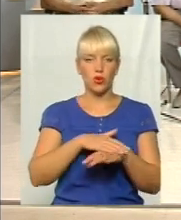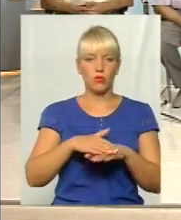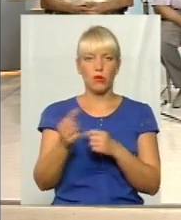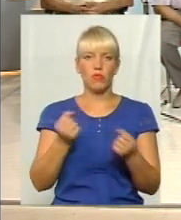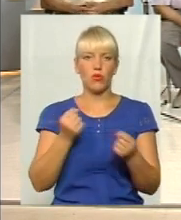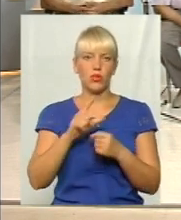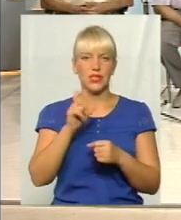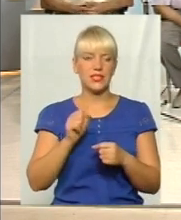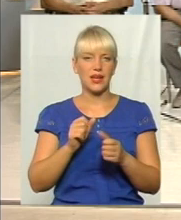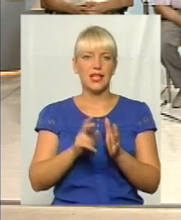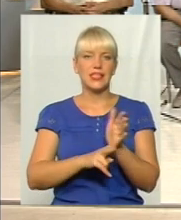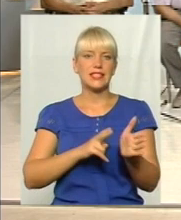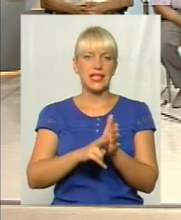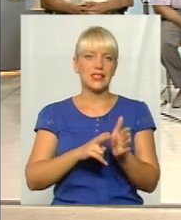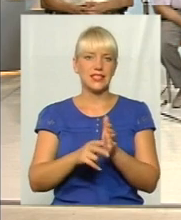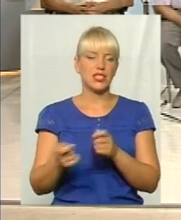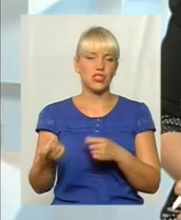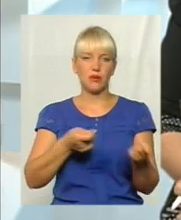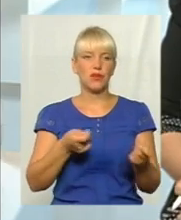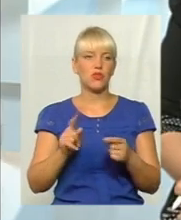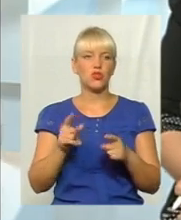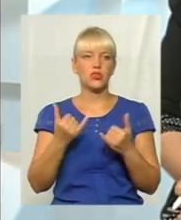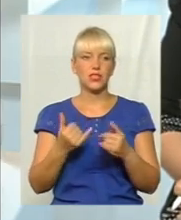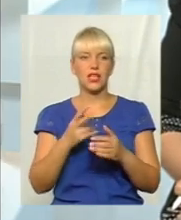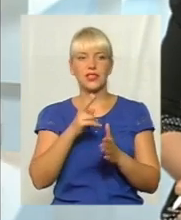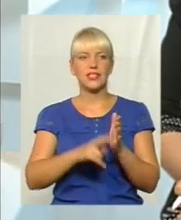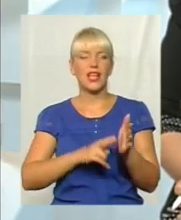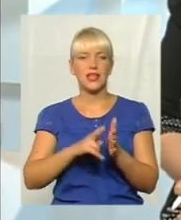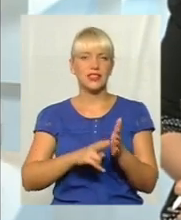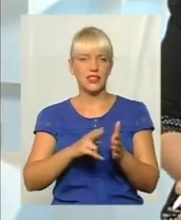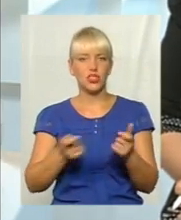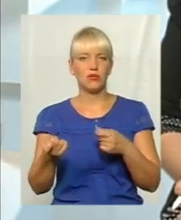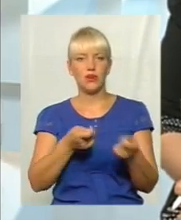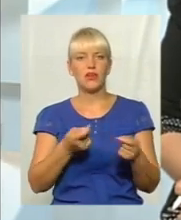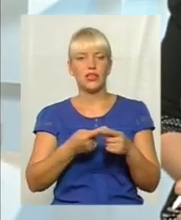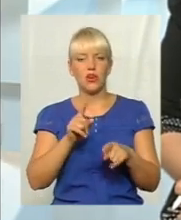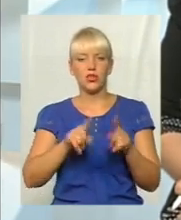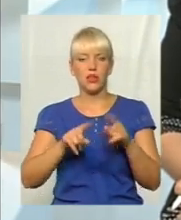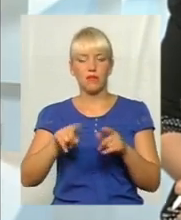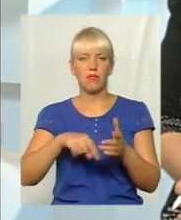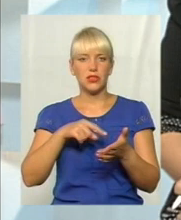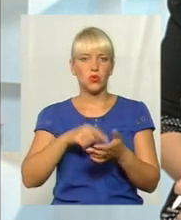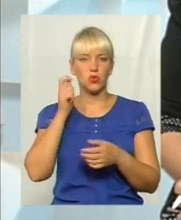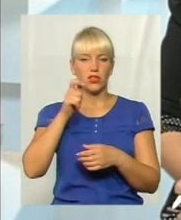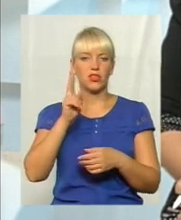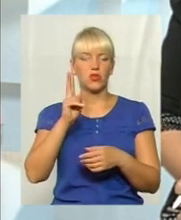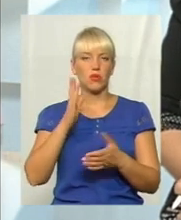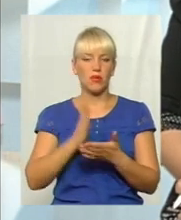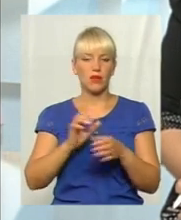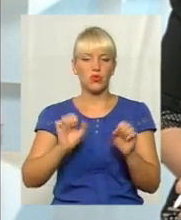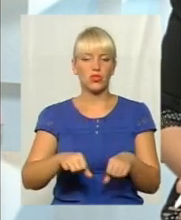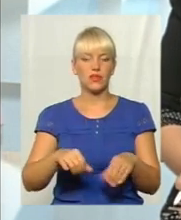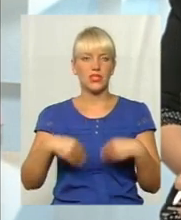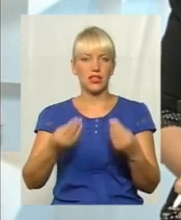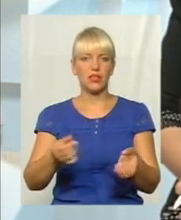залізничні перевезення. Що зараз із залізницею? Напевно, це взагалі одиниці міст України, які мають можливість надати